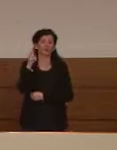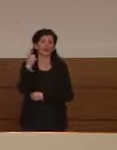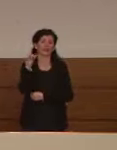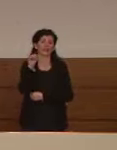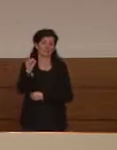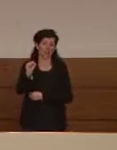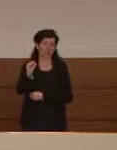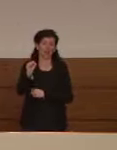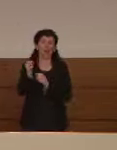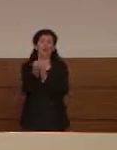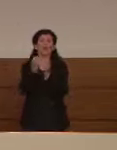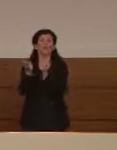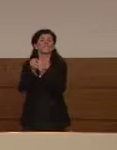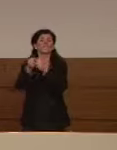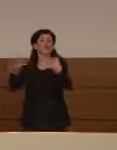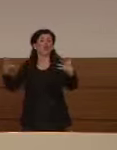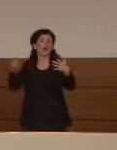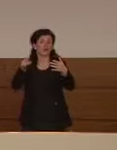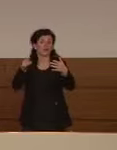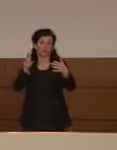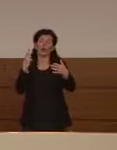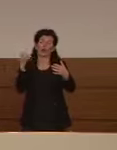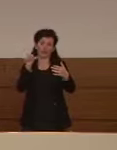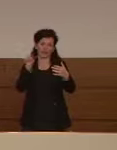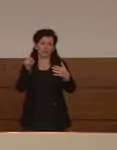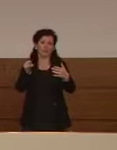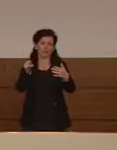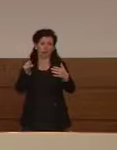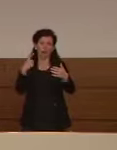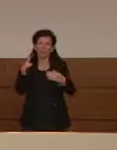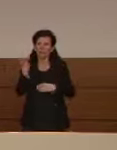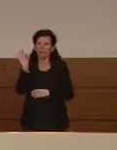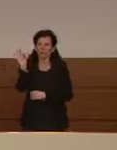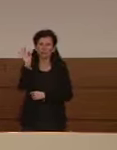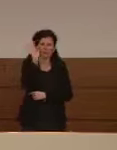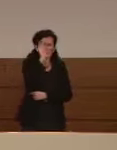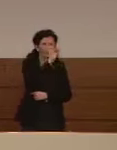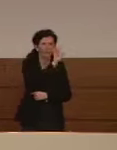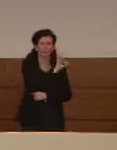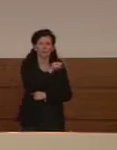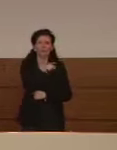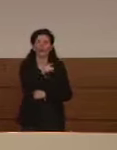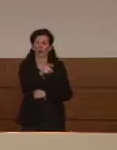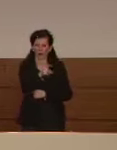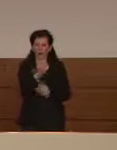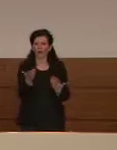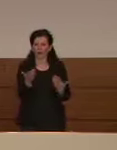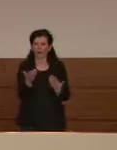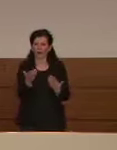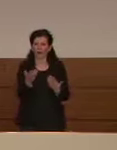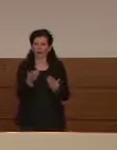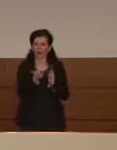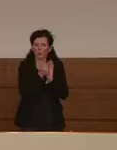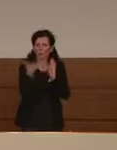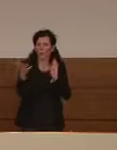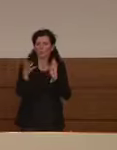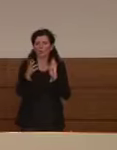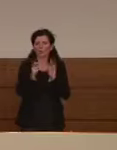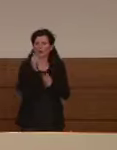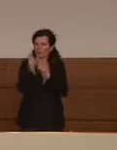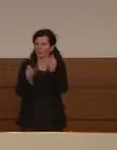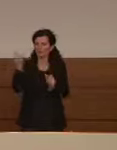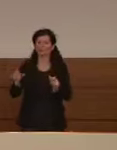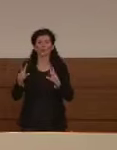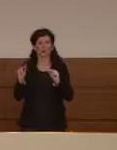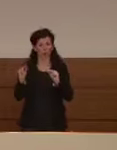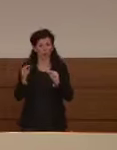ospedalieri nell'RSA quindi sono tutti i focolai che determinano comunque sia un certo numero di casi nuovi di contagi